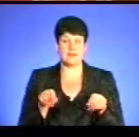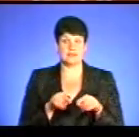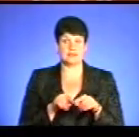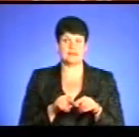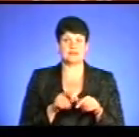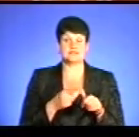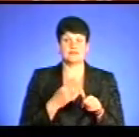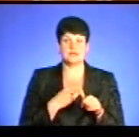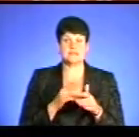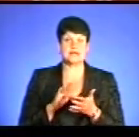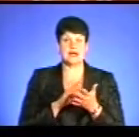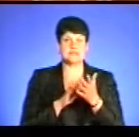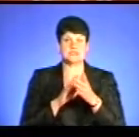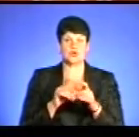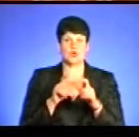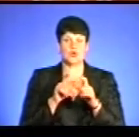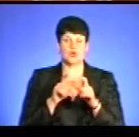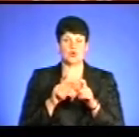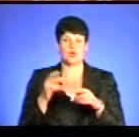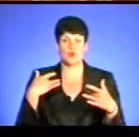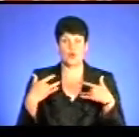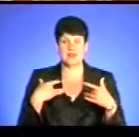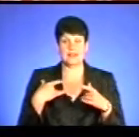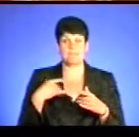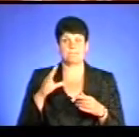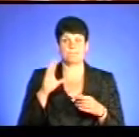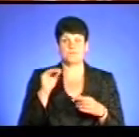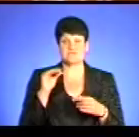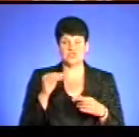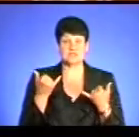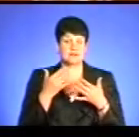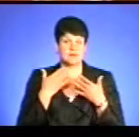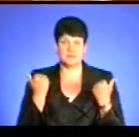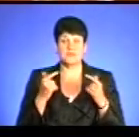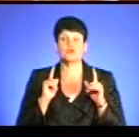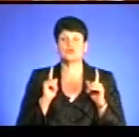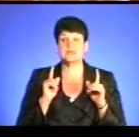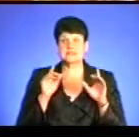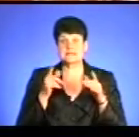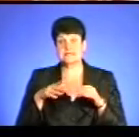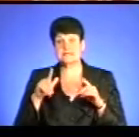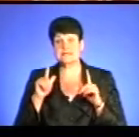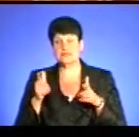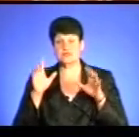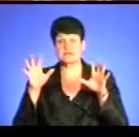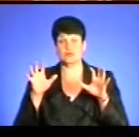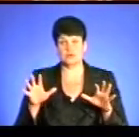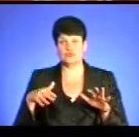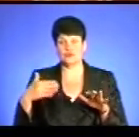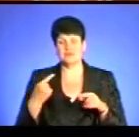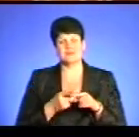посвідчення називався, зараз цього немає. Тобто, якщо з законодавчої сторони, то це дійсно тільки